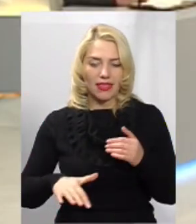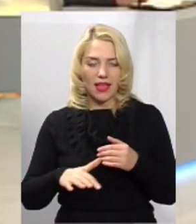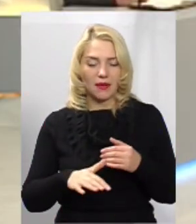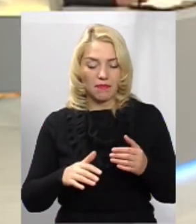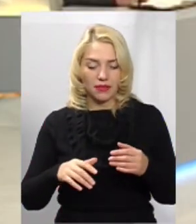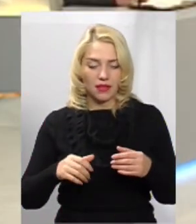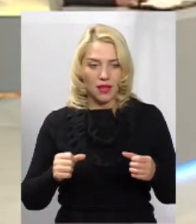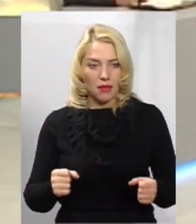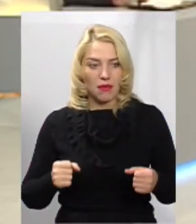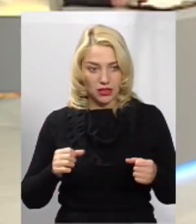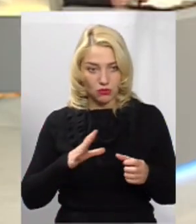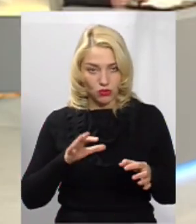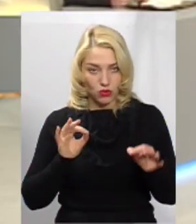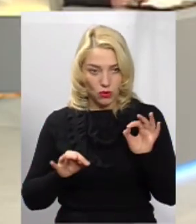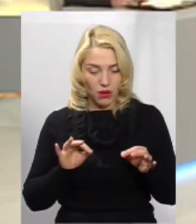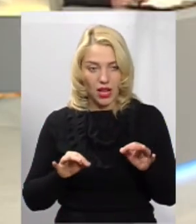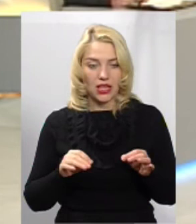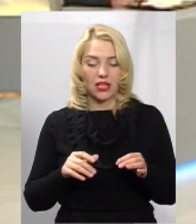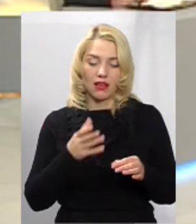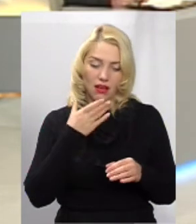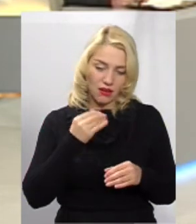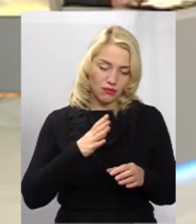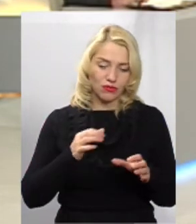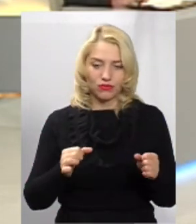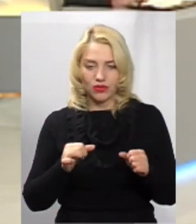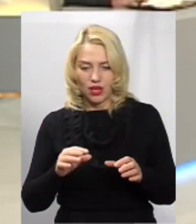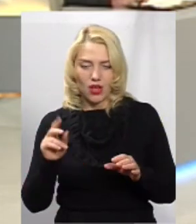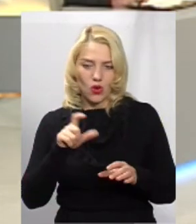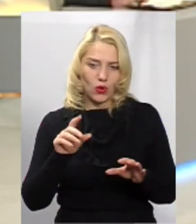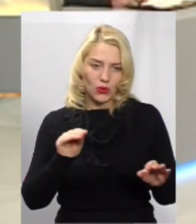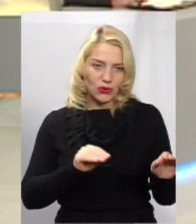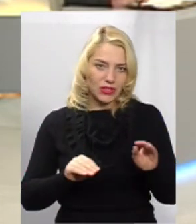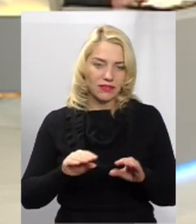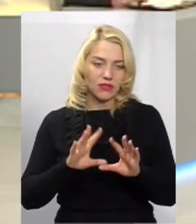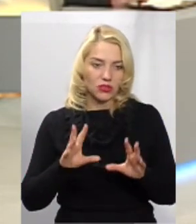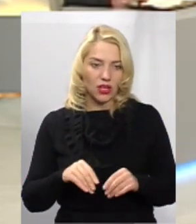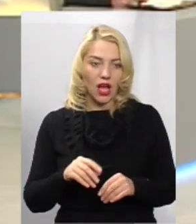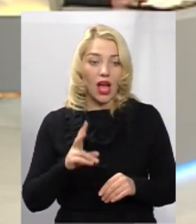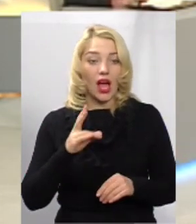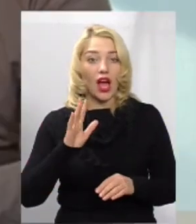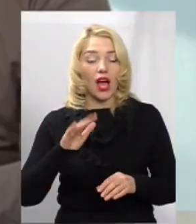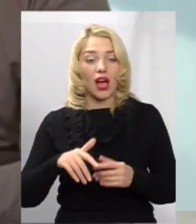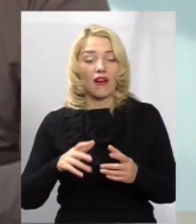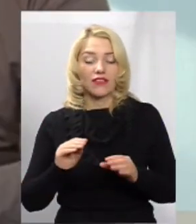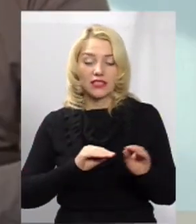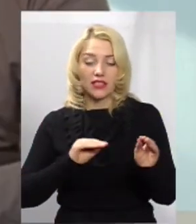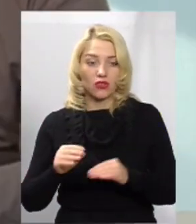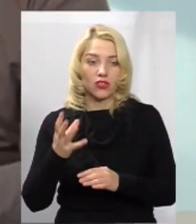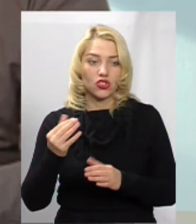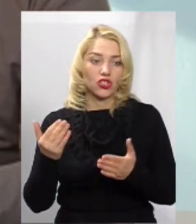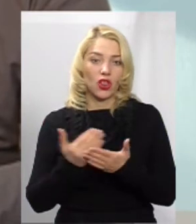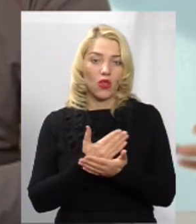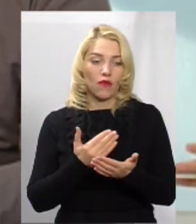там був такий досить чепурненький. Мешканці самі доклали зусиль до його облаштування. А встановили ще нові